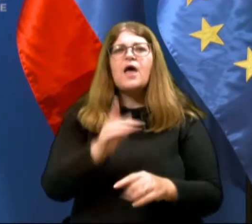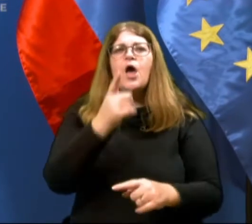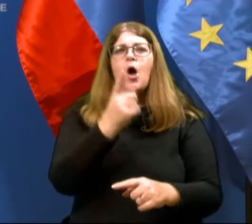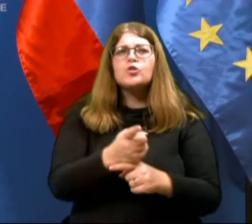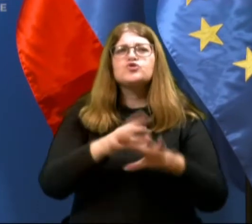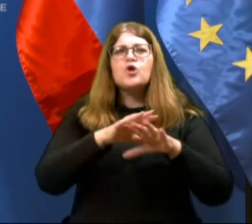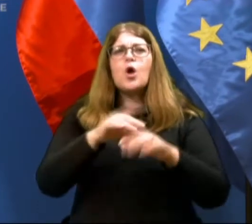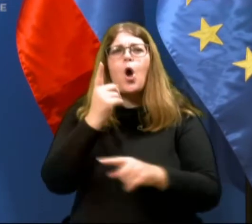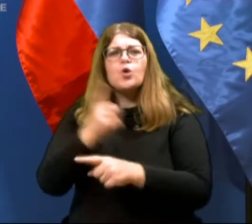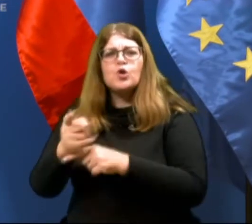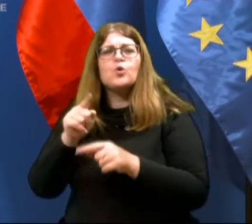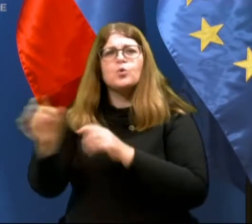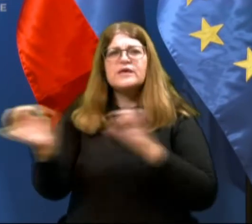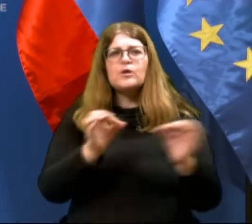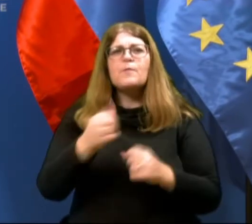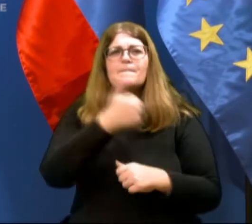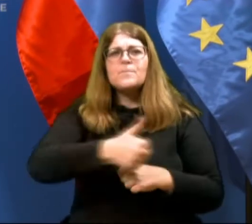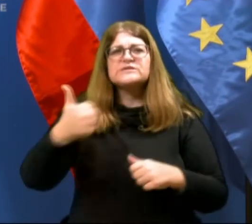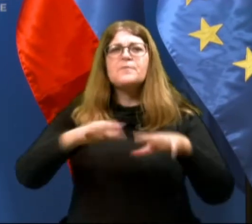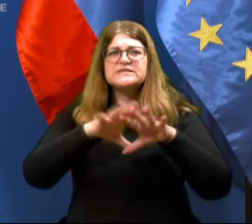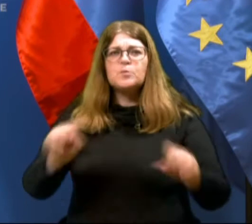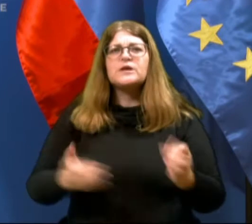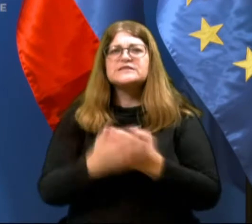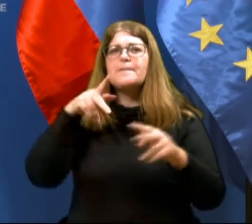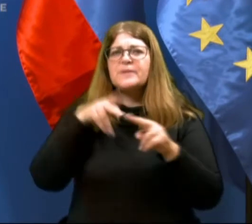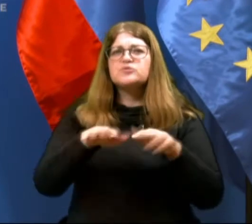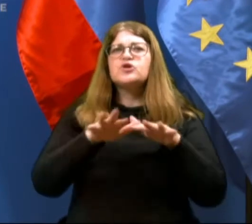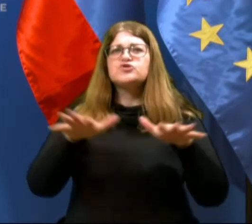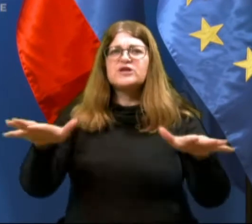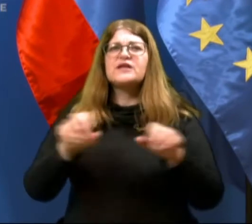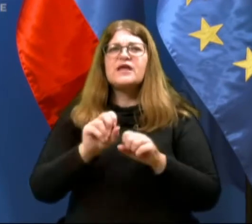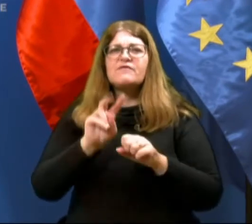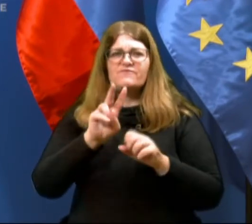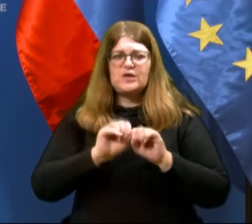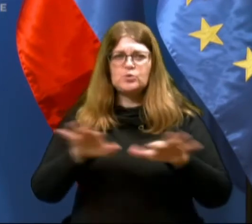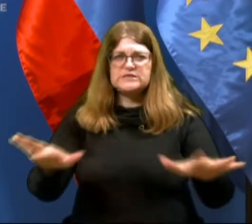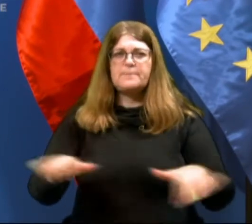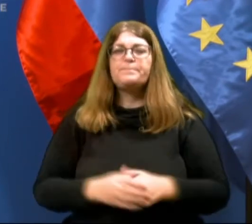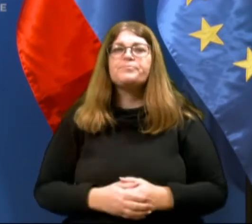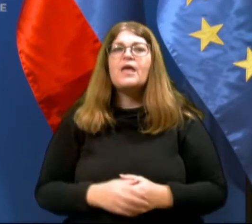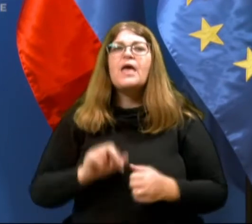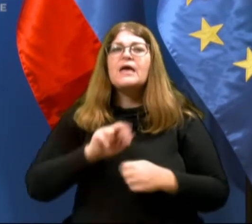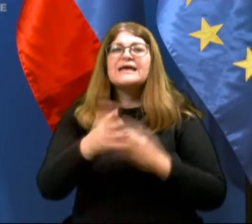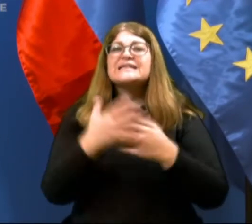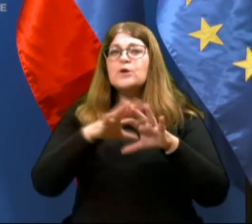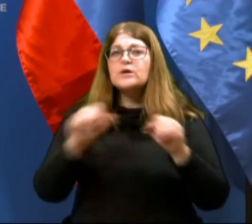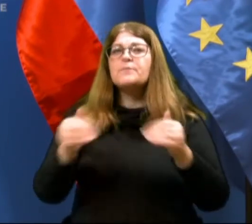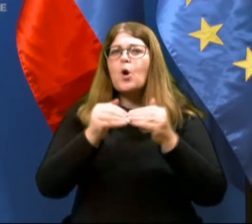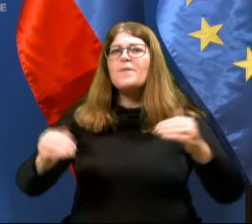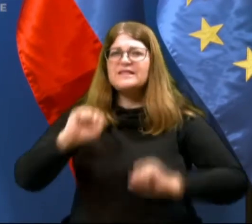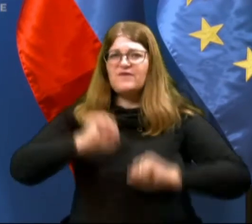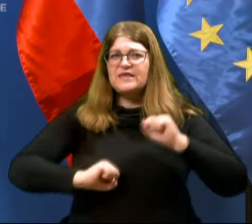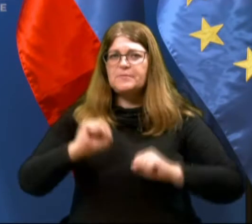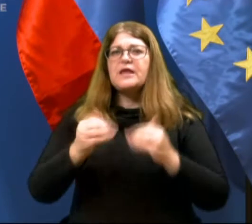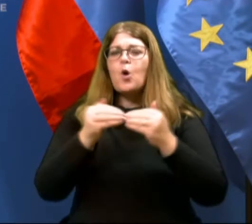odlokov, ki rajajo posamezne okrepe za preprečevanje širjenja virusa. Gre predvsem za okrepe umitve gibanja,